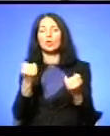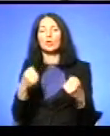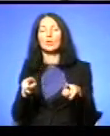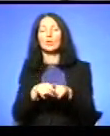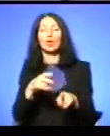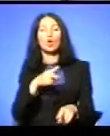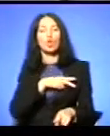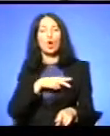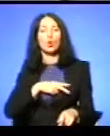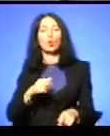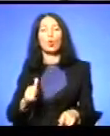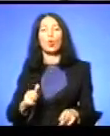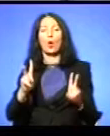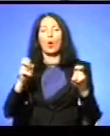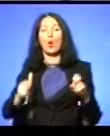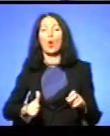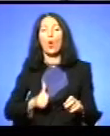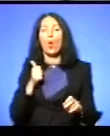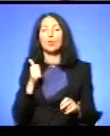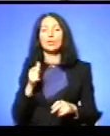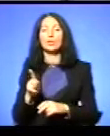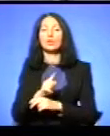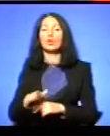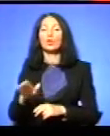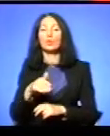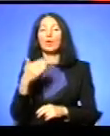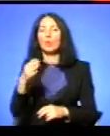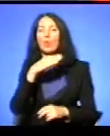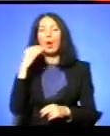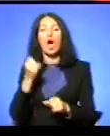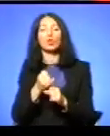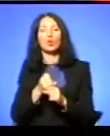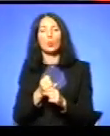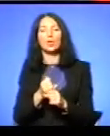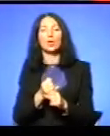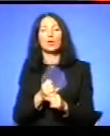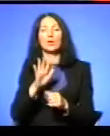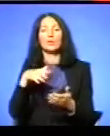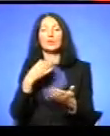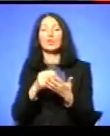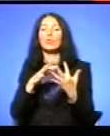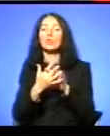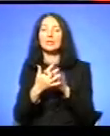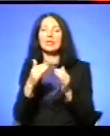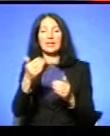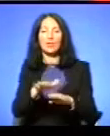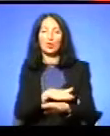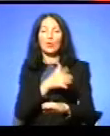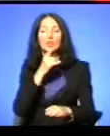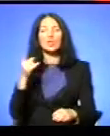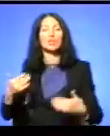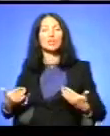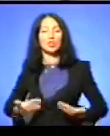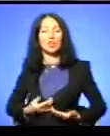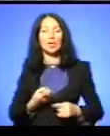нагороду Гордість Тернопілля Ви багато робите в своєму селі Де ви довгий час проживали Які ви зараз